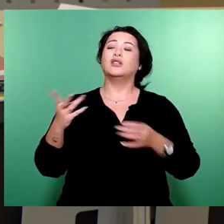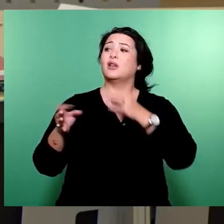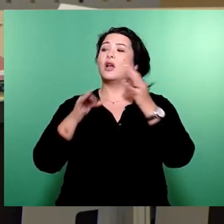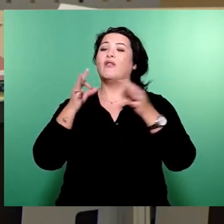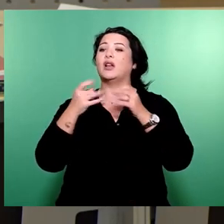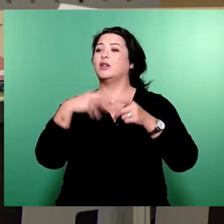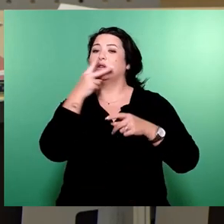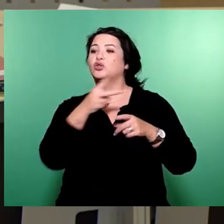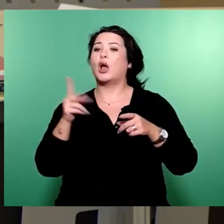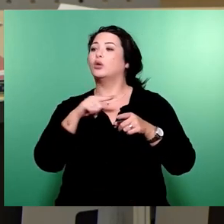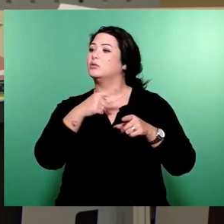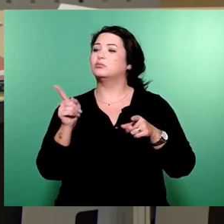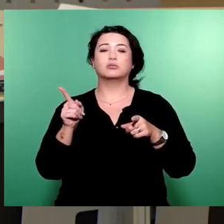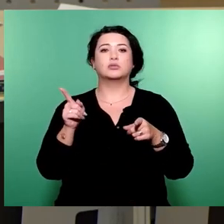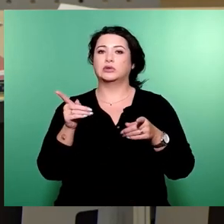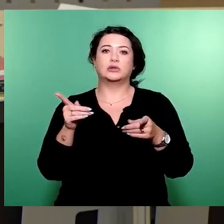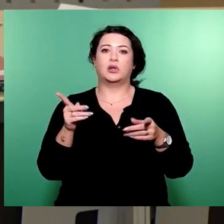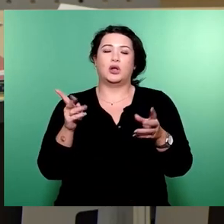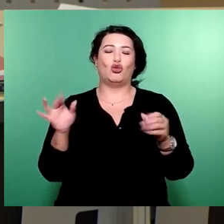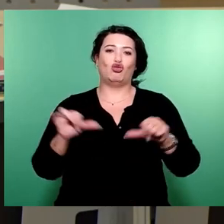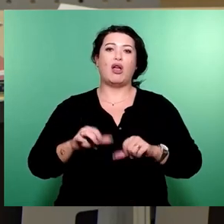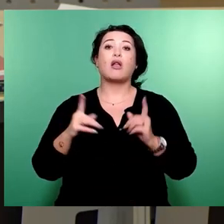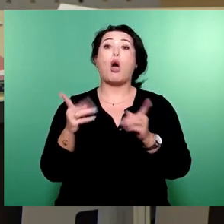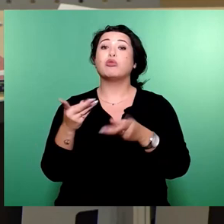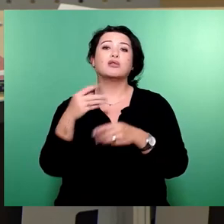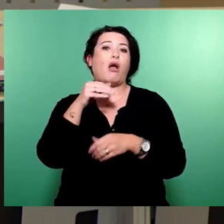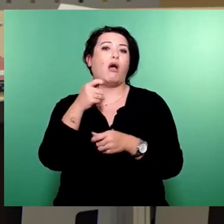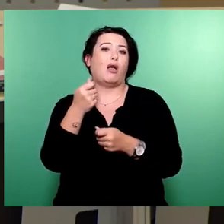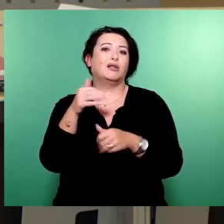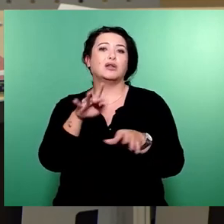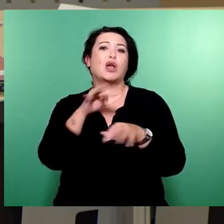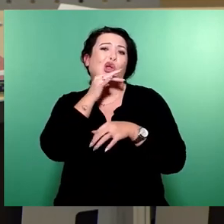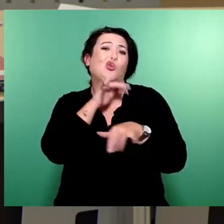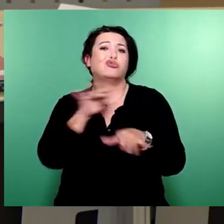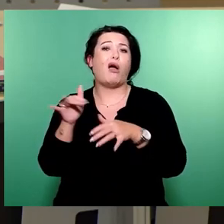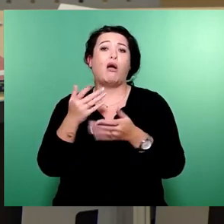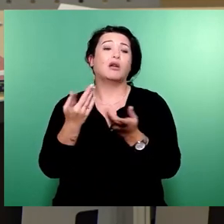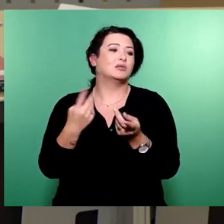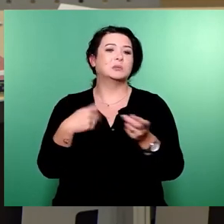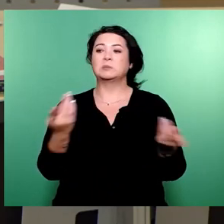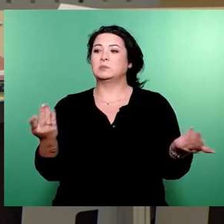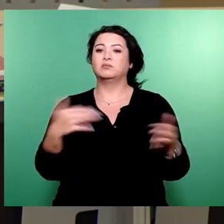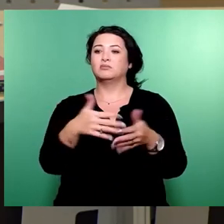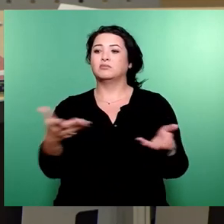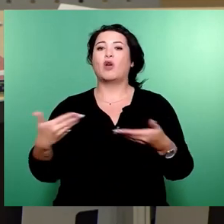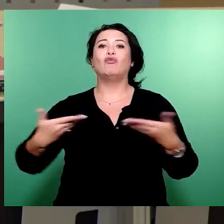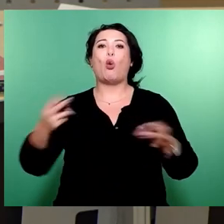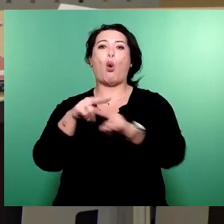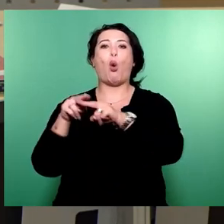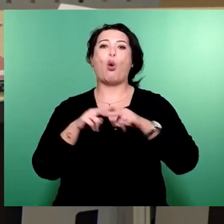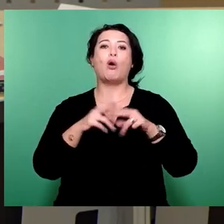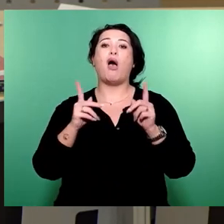Motto Geld ist ja da, erspare ich mir. Wir Dissidenten werden diesen Hausfall des kleinsten gemeinsamen Nenners jedenfalls